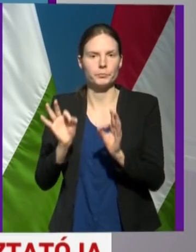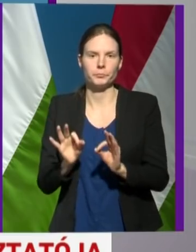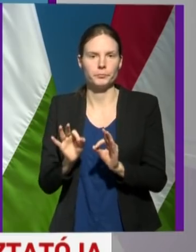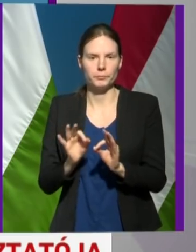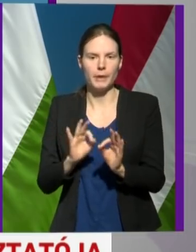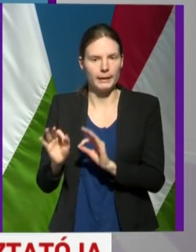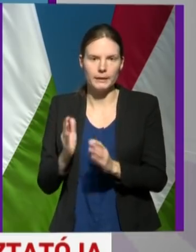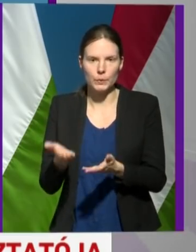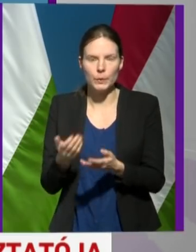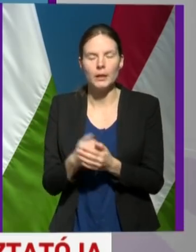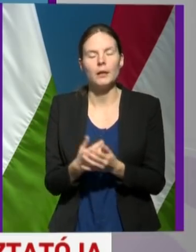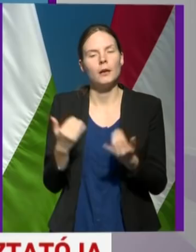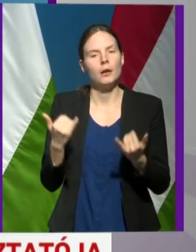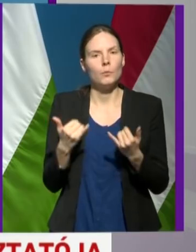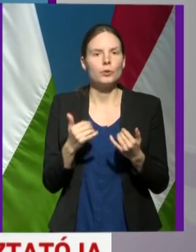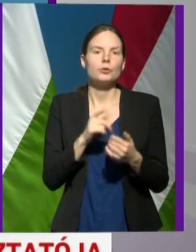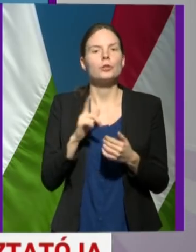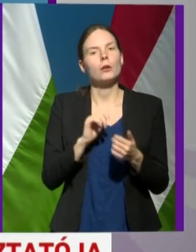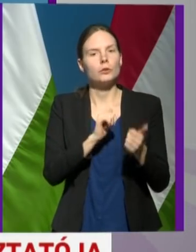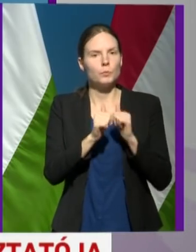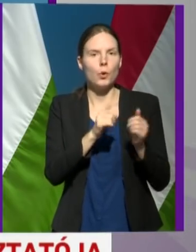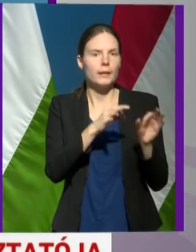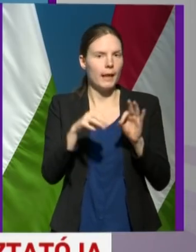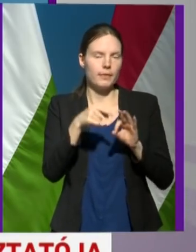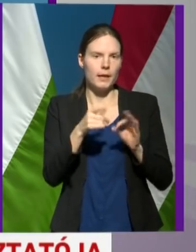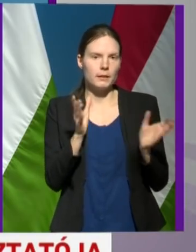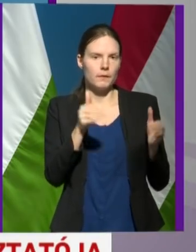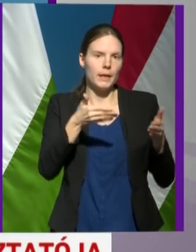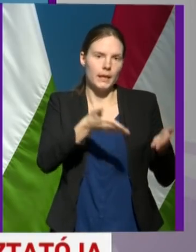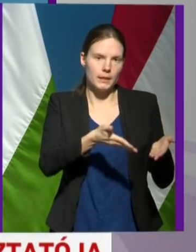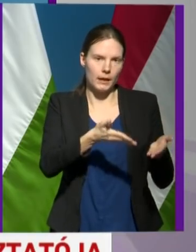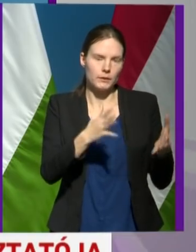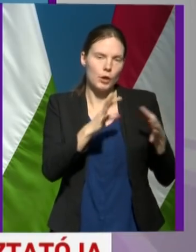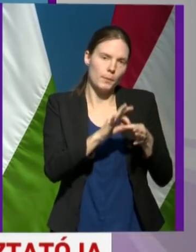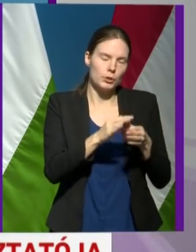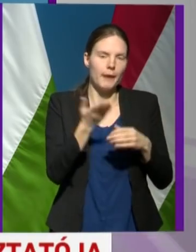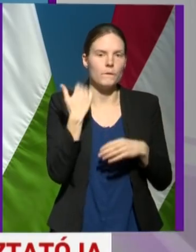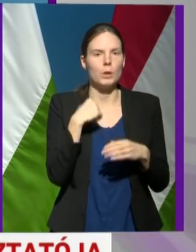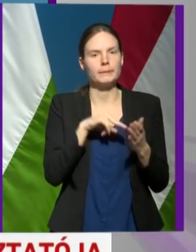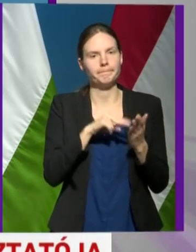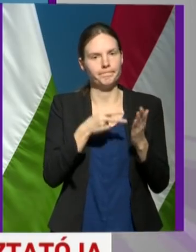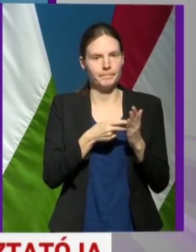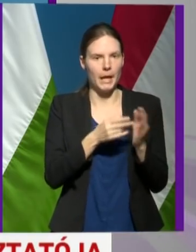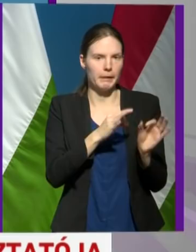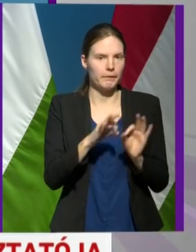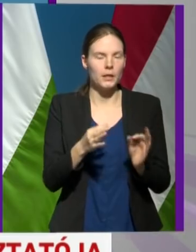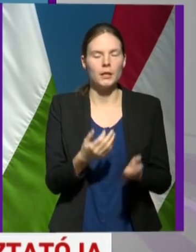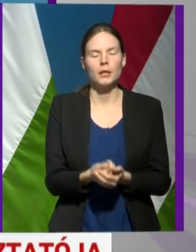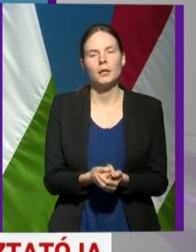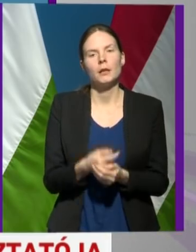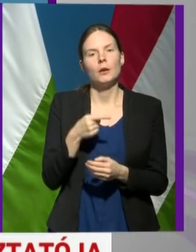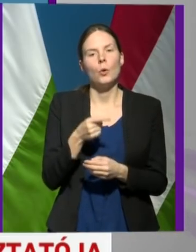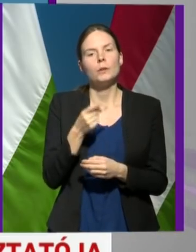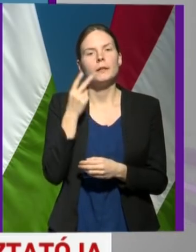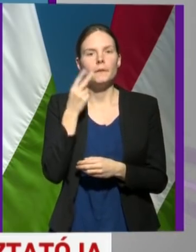majd ezt a döntést. Egyerően most a sportrendezvények kapcsán készítettünk egy tervet. Itt figyelembe vettük az